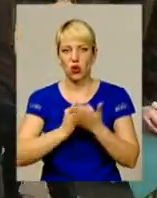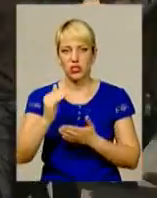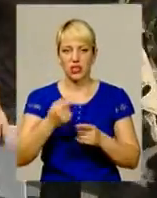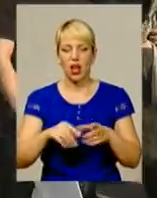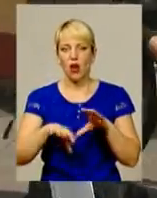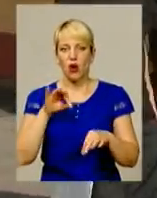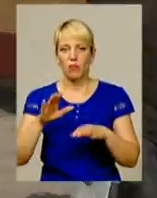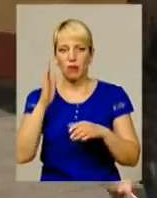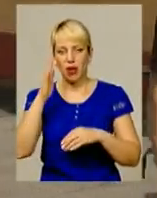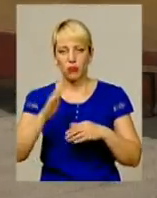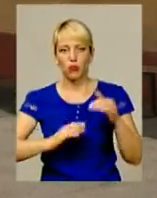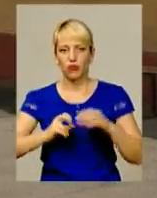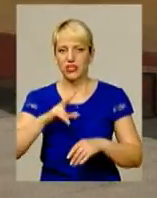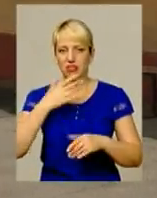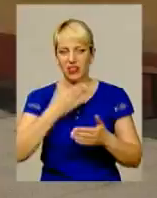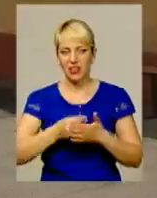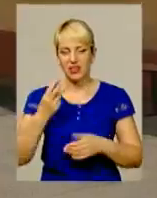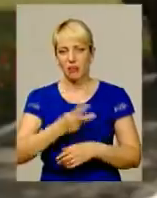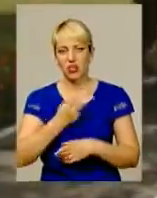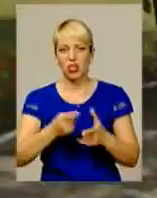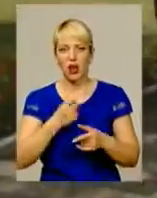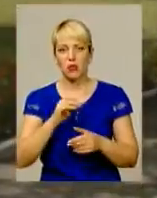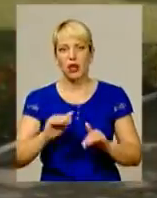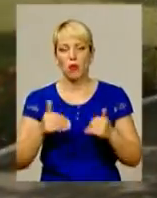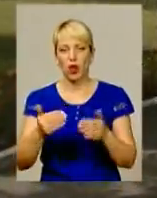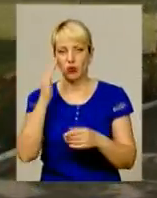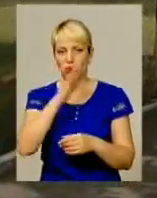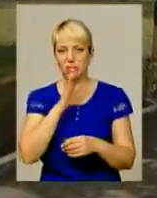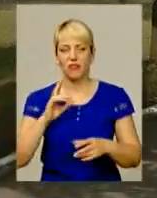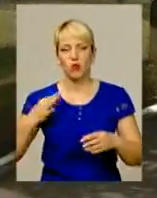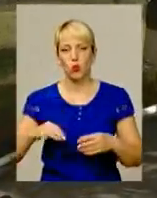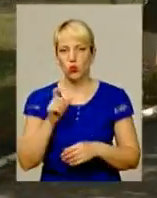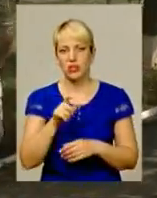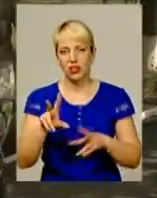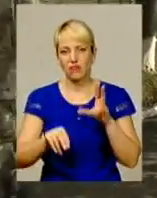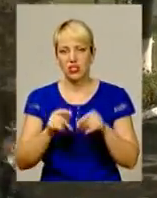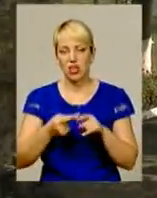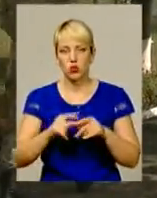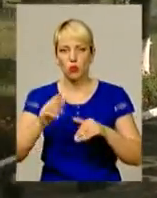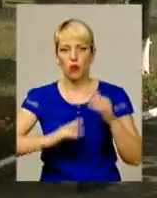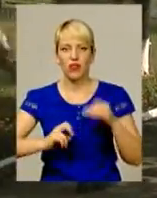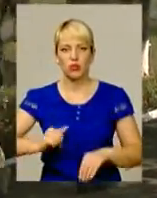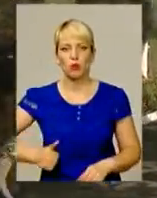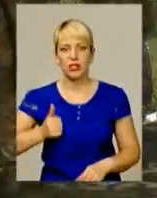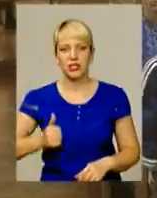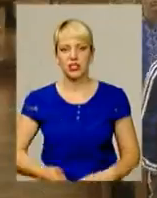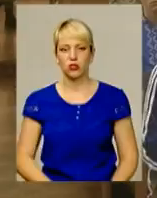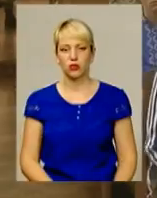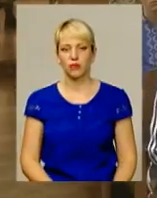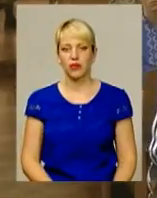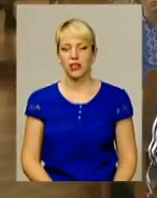майбутню професію або за власним бажанням, або за порадою батьків. Та курсанти вважають професію прикордонника престижною і шляхетною.